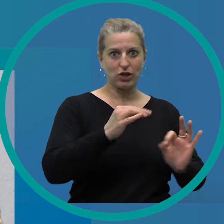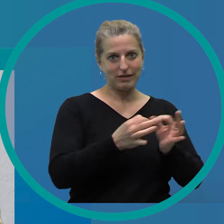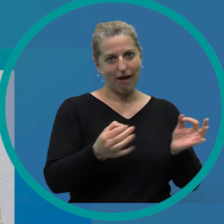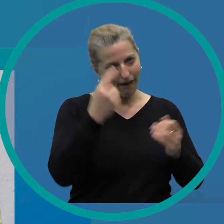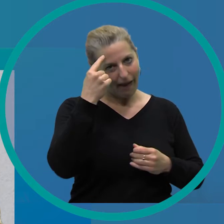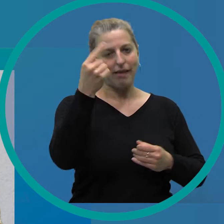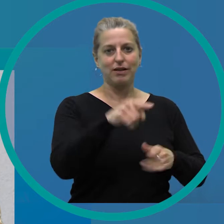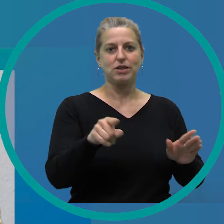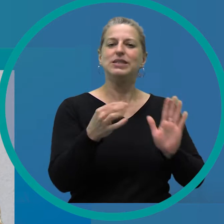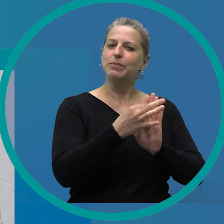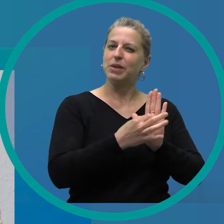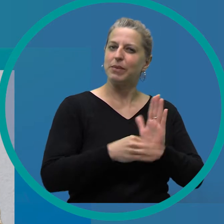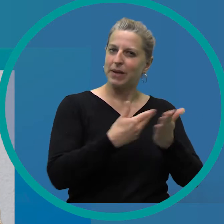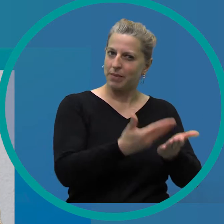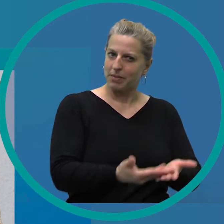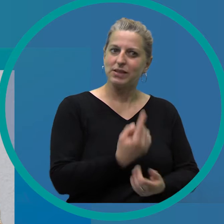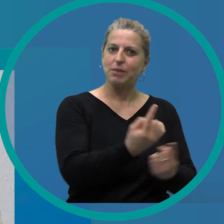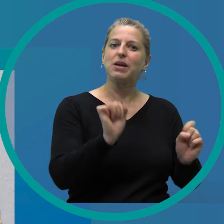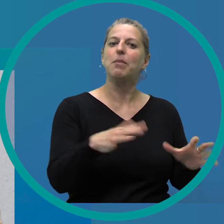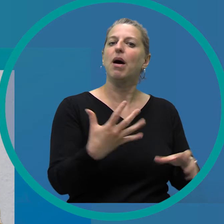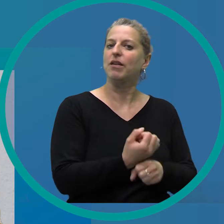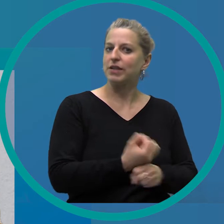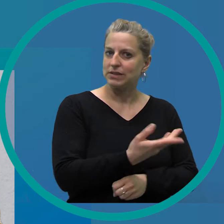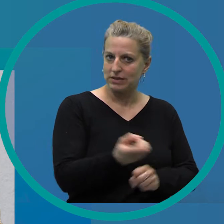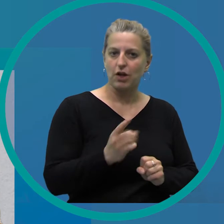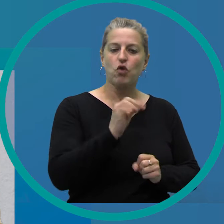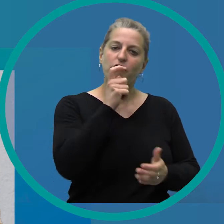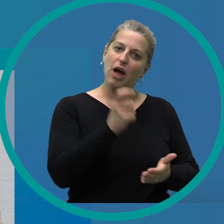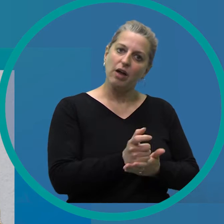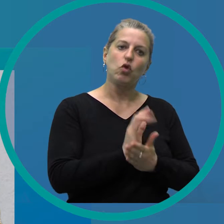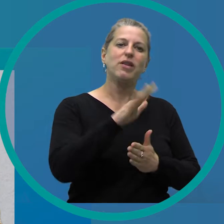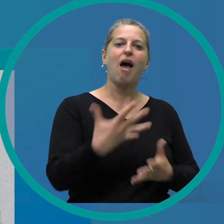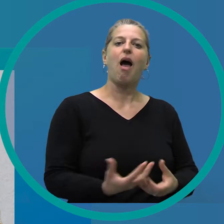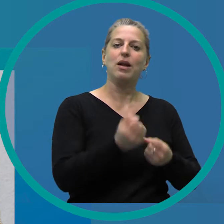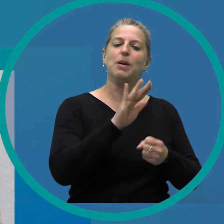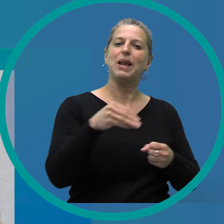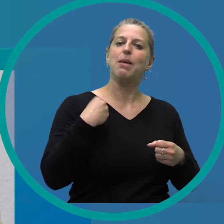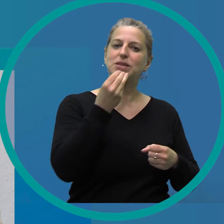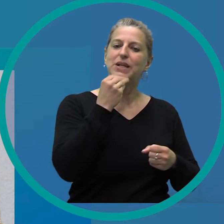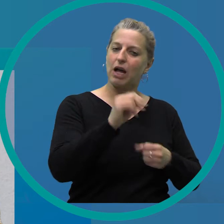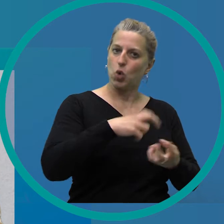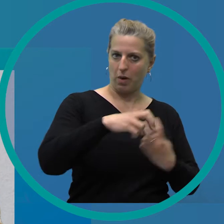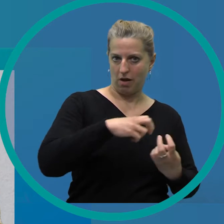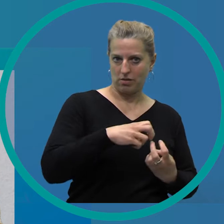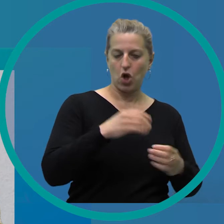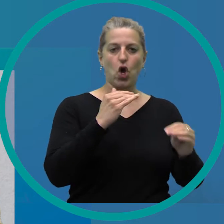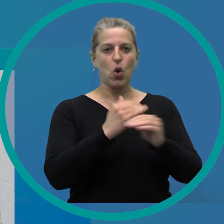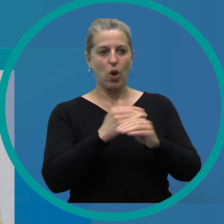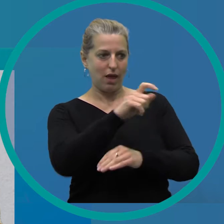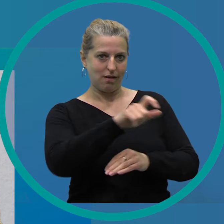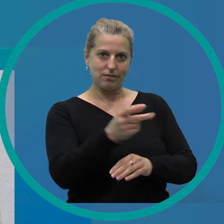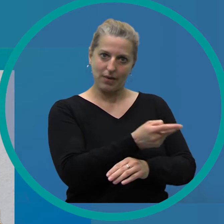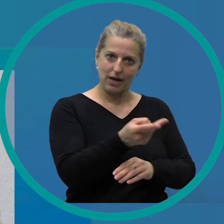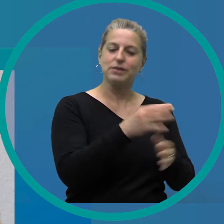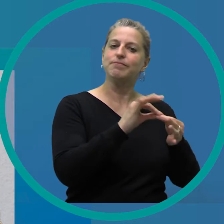erinnert und Tipps gegeben, was jeder Einzelne tun kann, um verantwortungsvoll und nachhaltig mit Lebensmitteln umzugehen. Unsere Kollegen